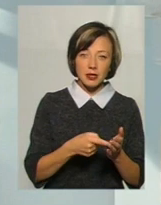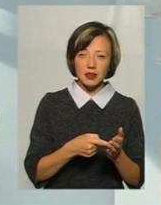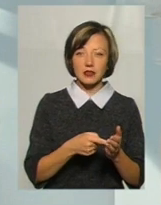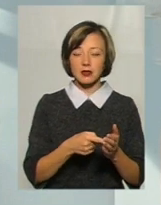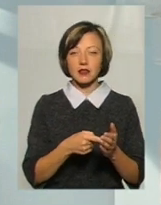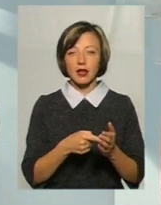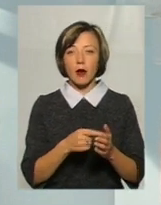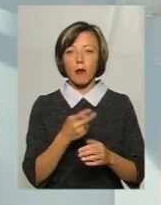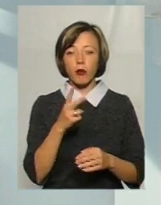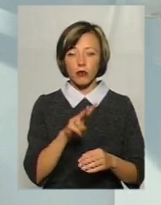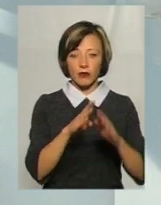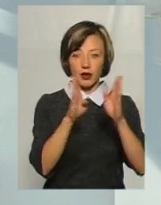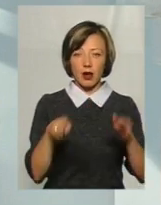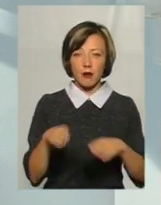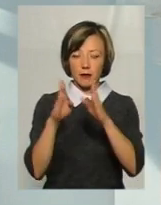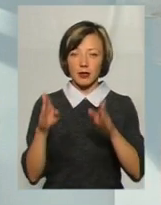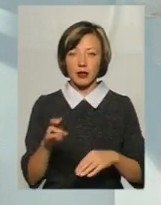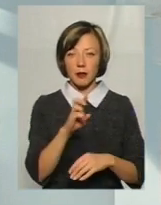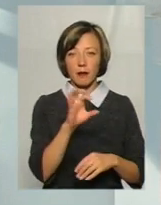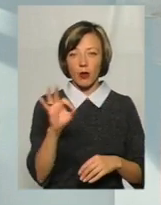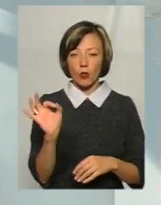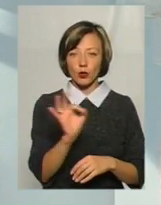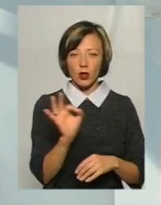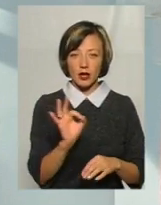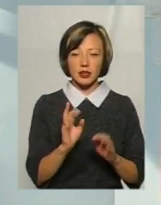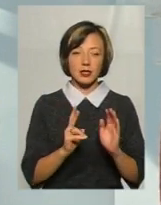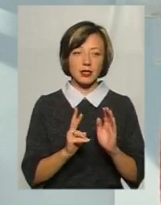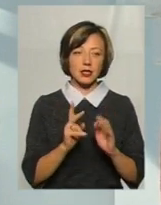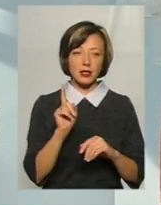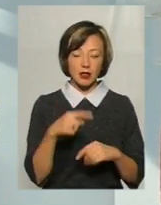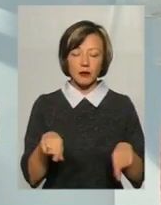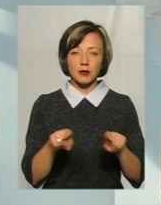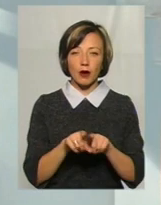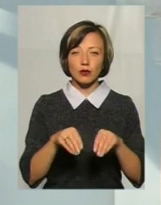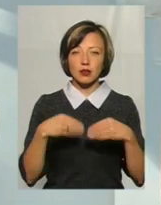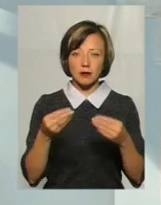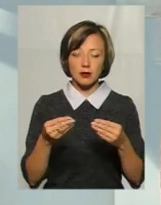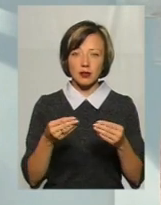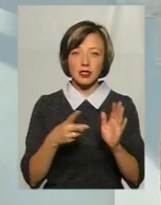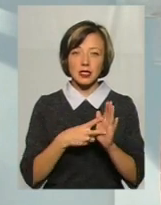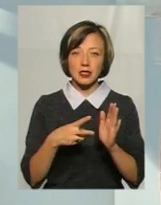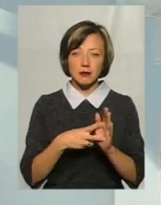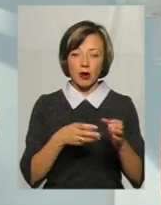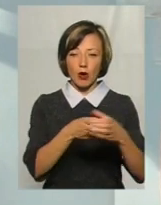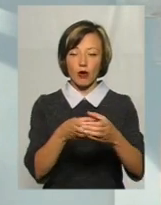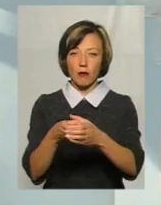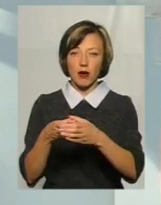біотуалетів. І ми можемо також надати сімом громадам